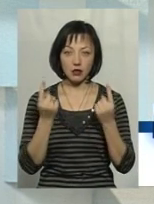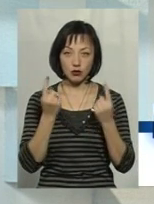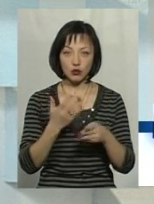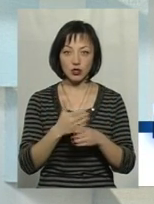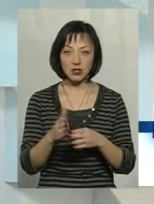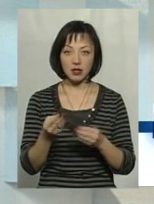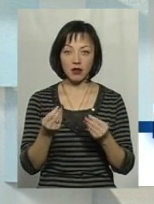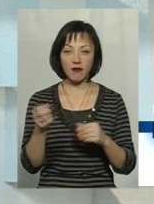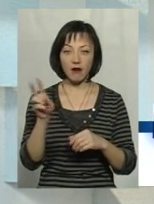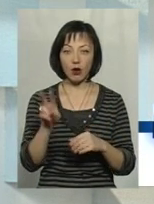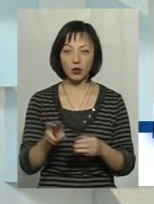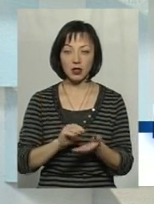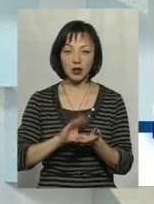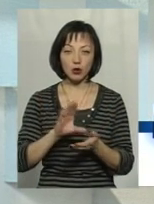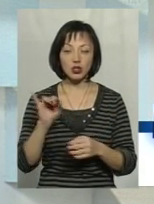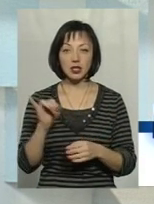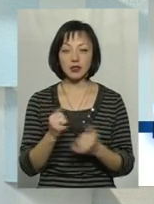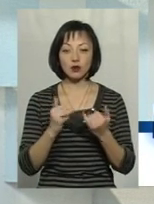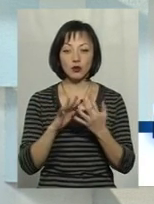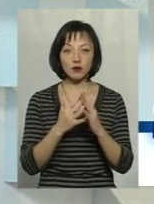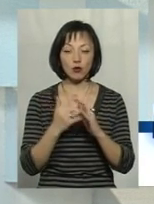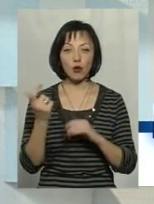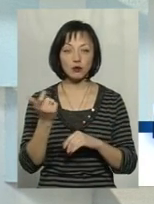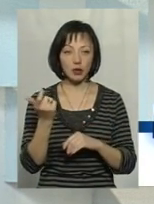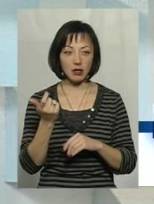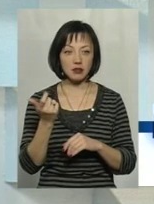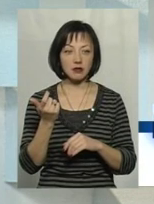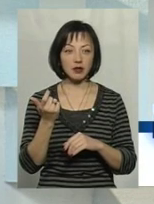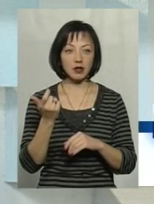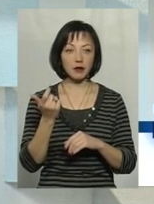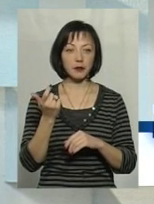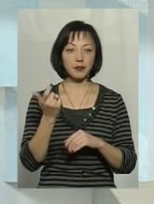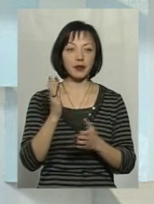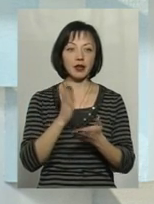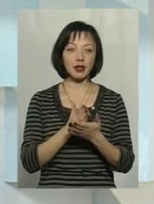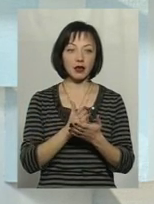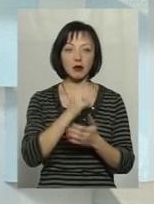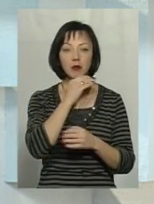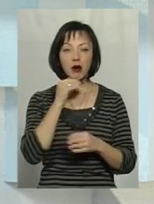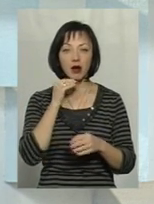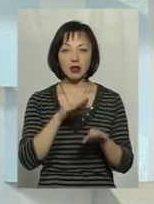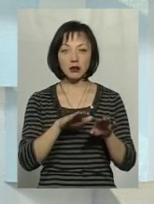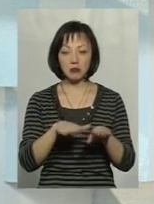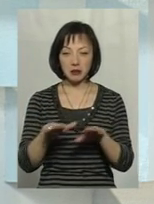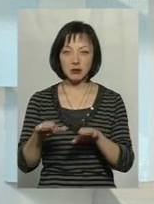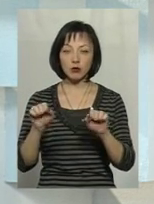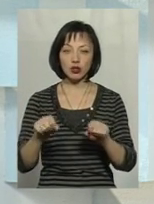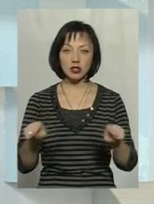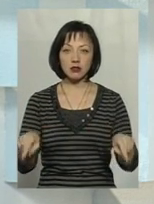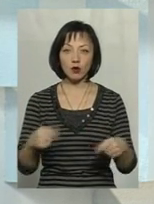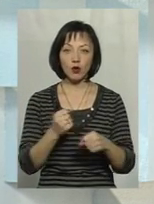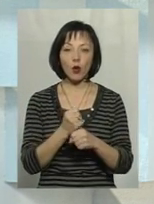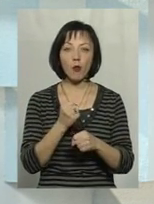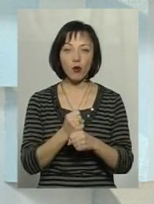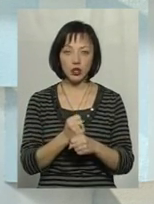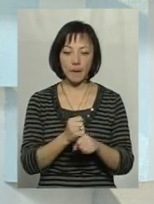частину валютних надходжень. І сьогодні в сільському господарстві є багато місць, де можна створювати робочі